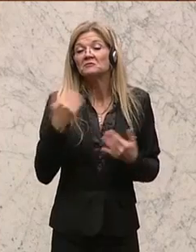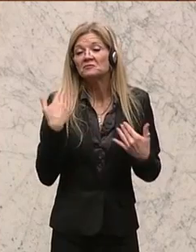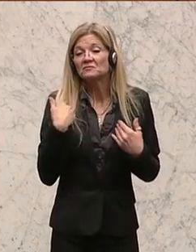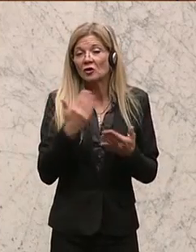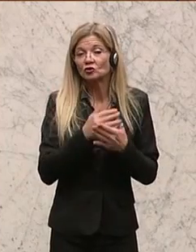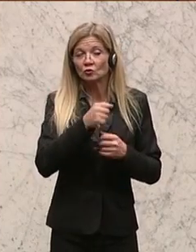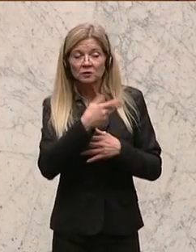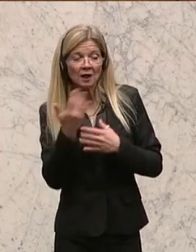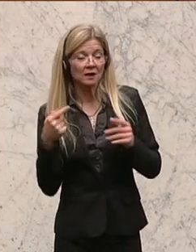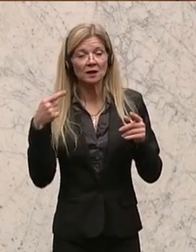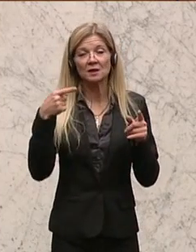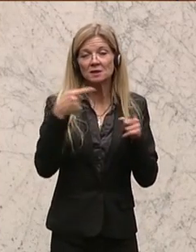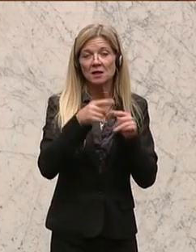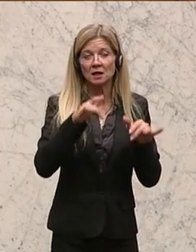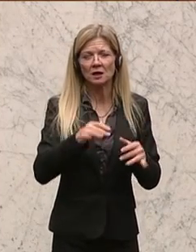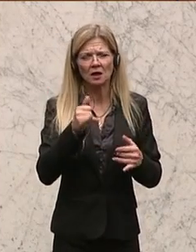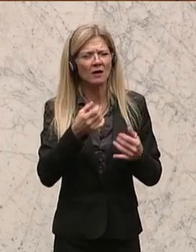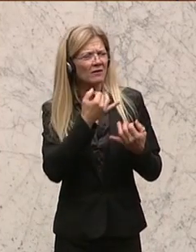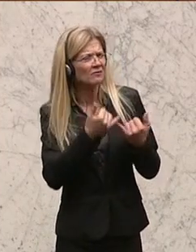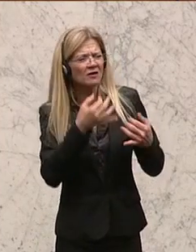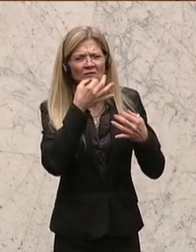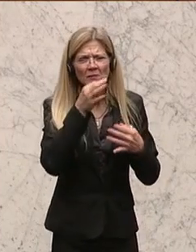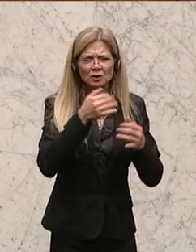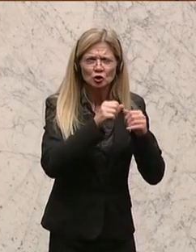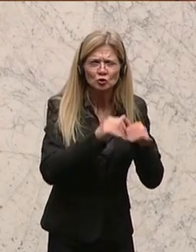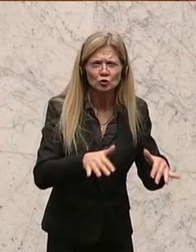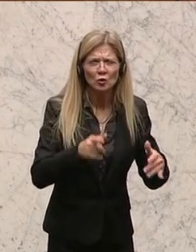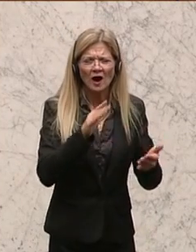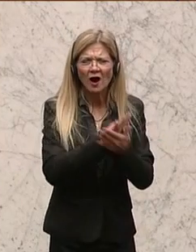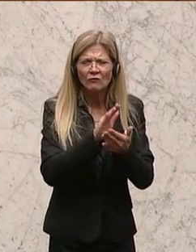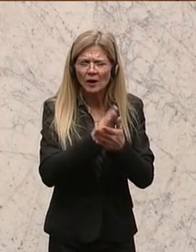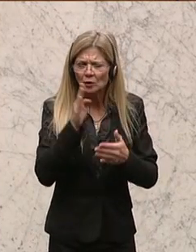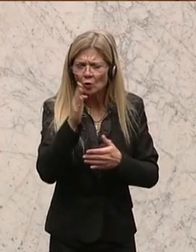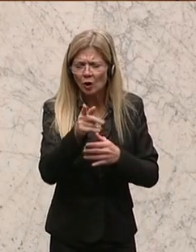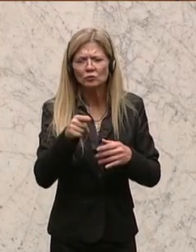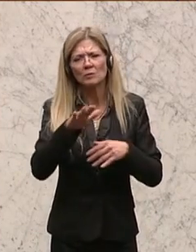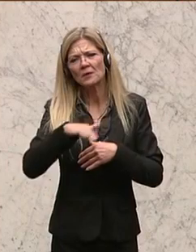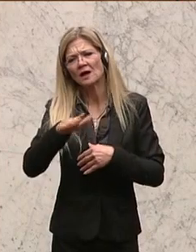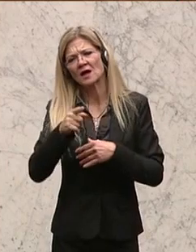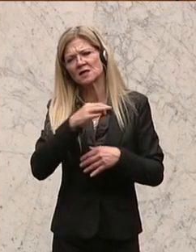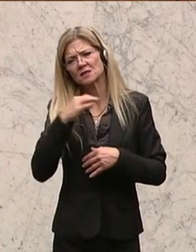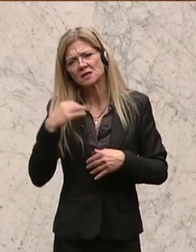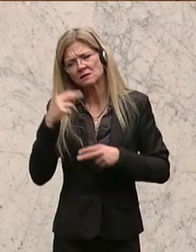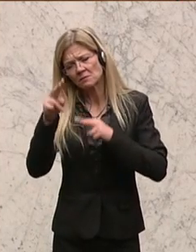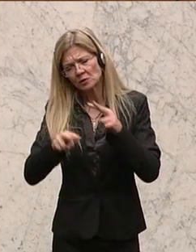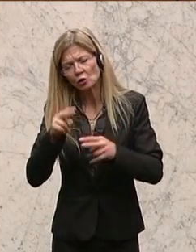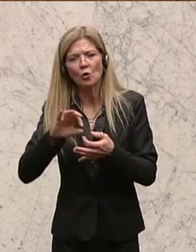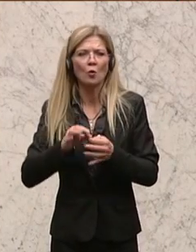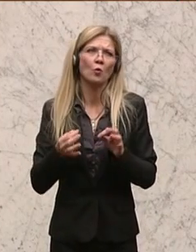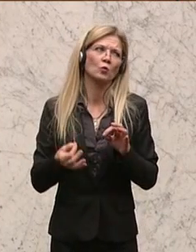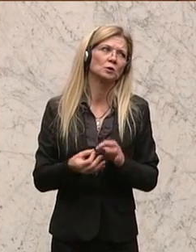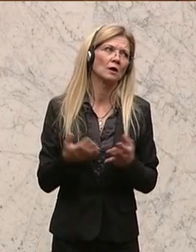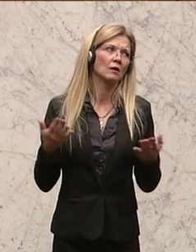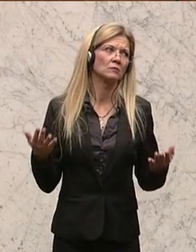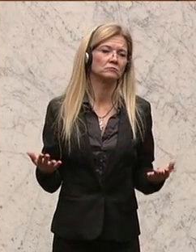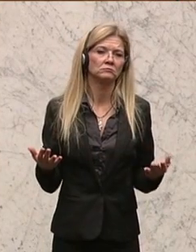werden, mit der Aufgabenorientierung im Bereich der Kinderbetreuung oder mit dem Einstieg in